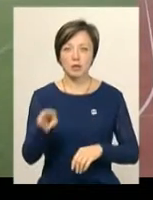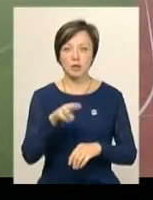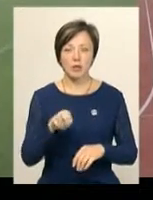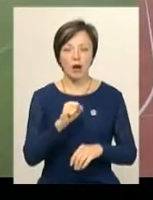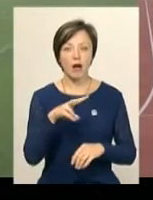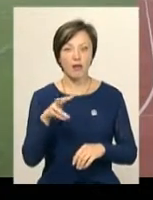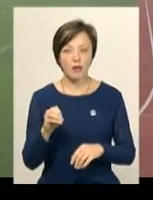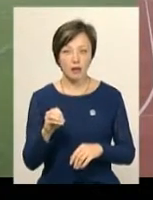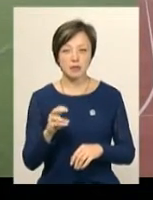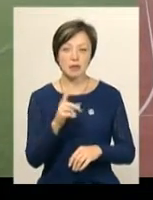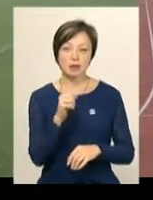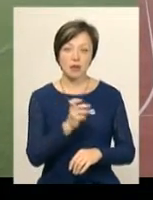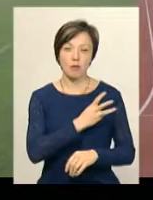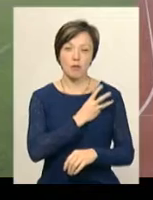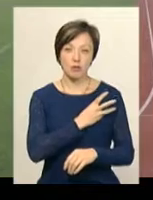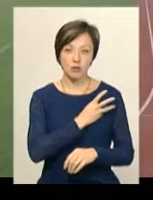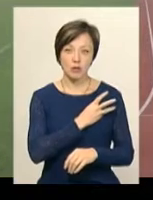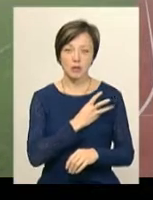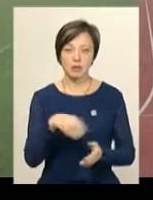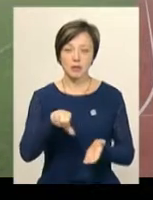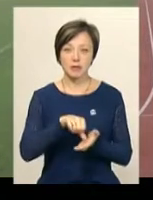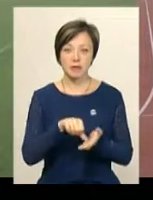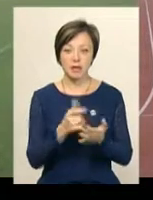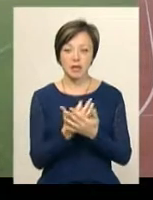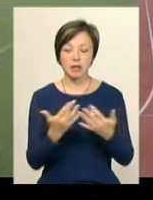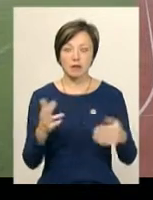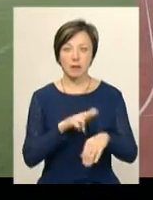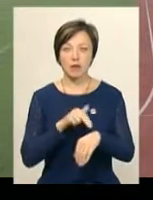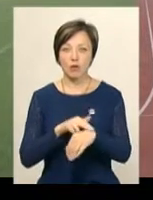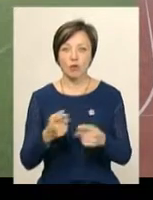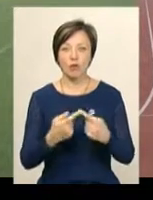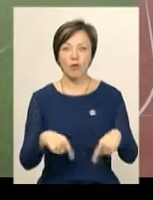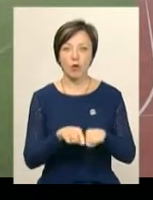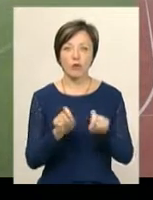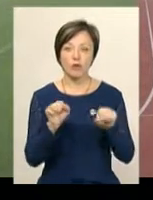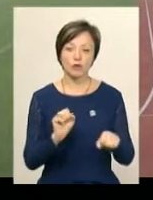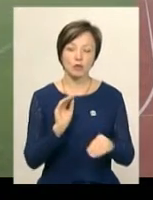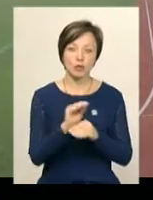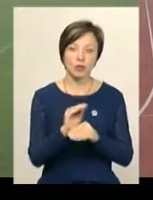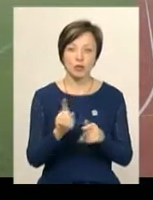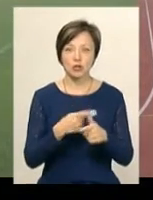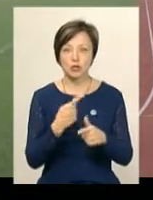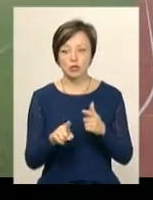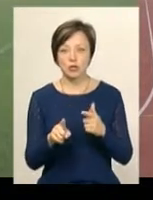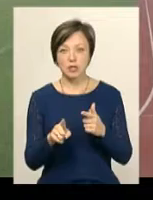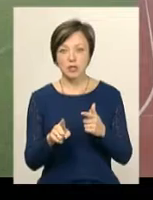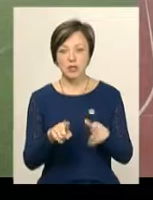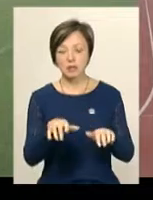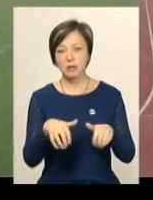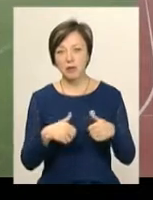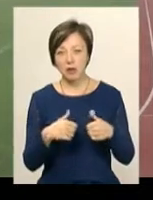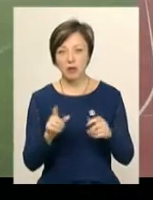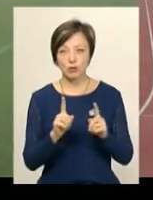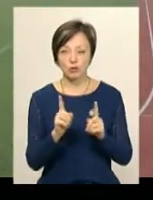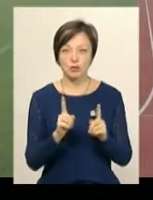Але за побажанням представників різних правоохоронних органів ми можемо додати чи щось забирати.